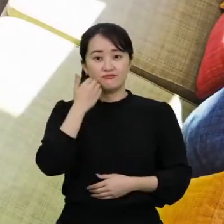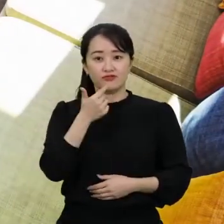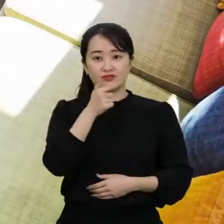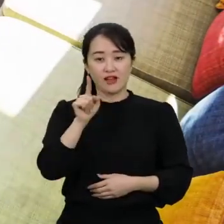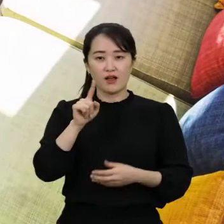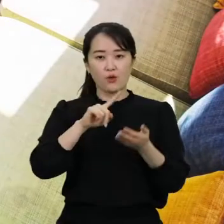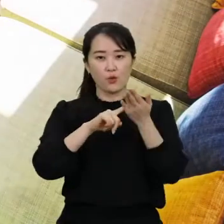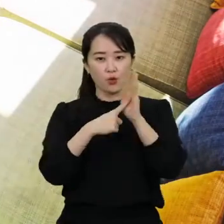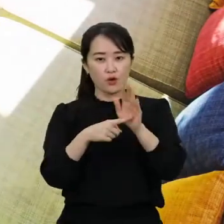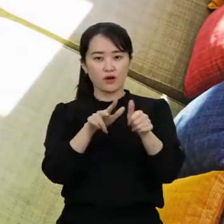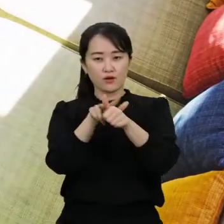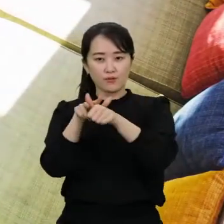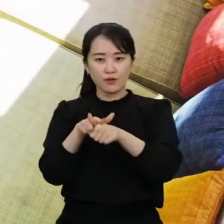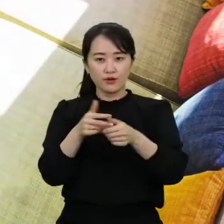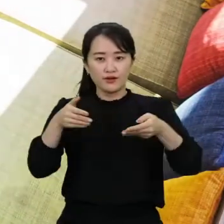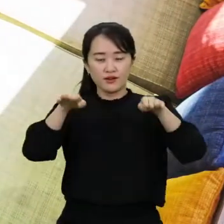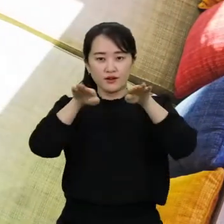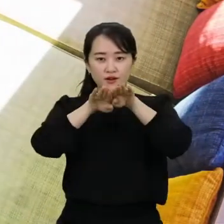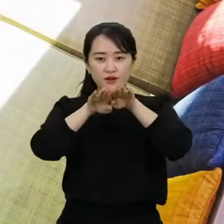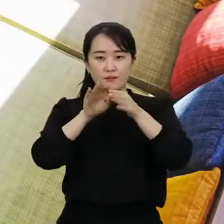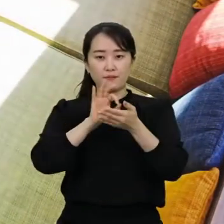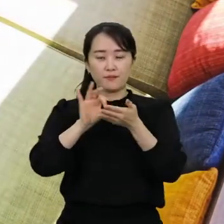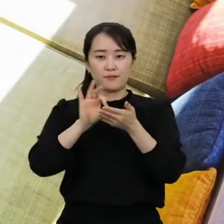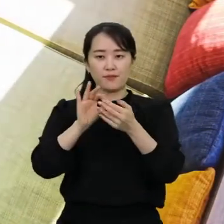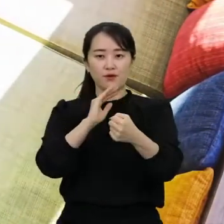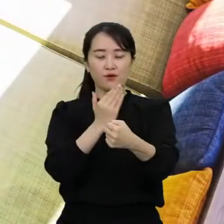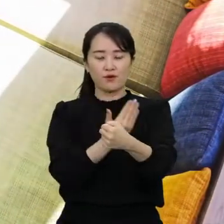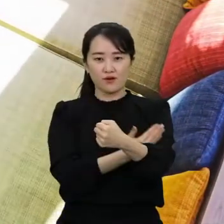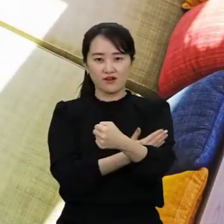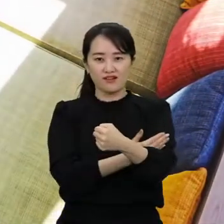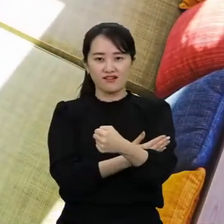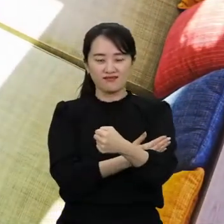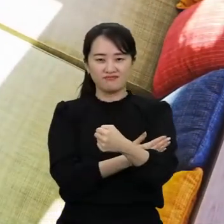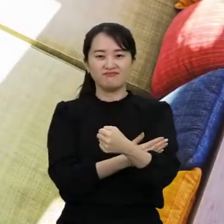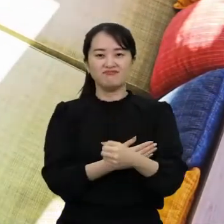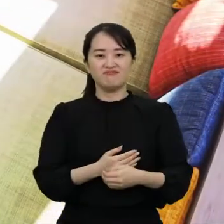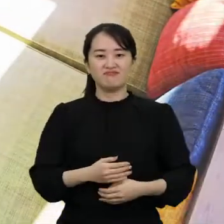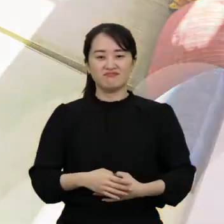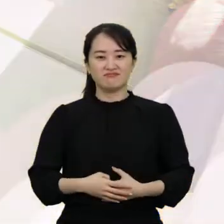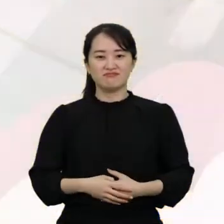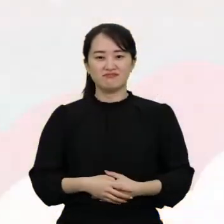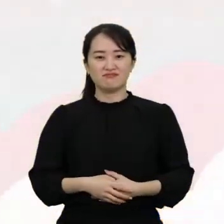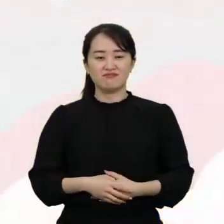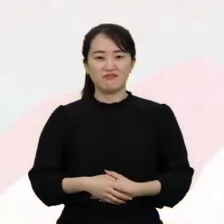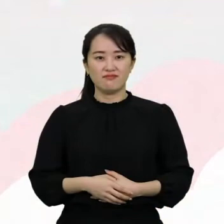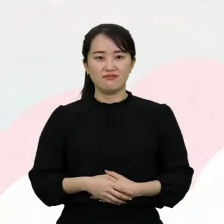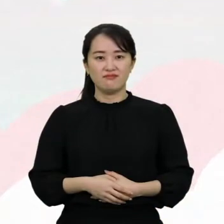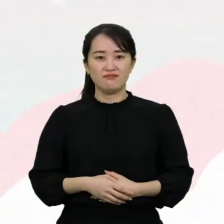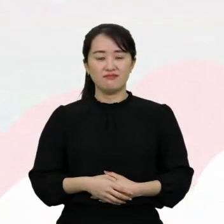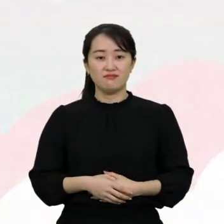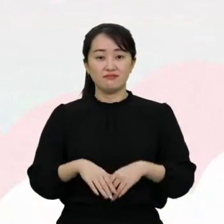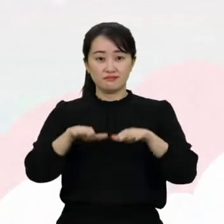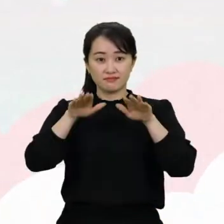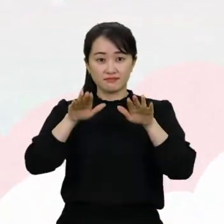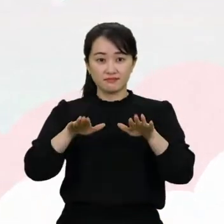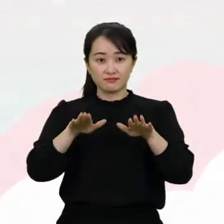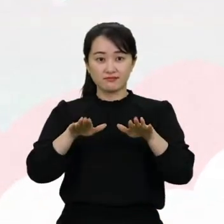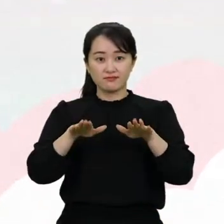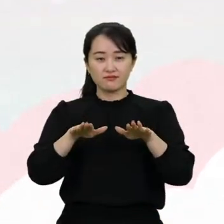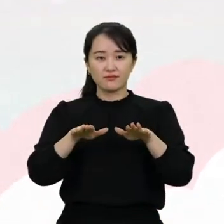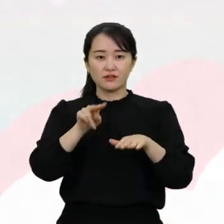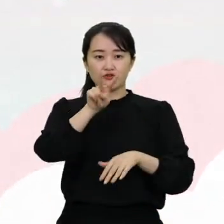공개된 정보와 시설을 이용할 수 있는 권리가 실현되고 있다는 생각에 흐뭇해집니다. 이번 시간에는